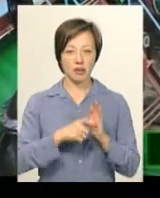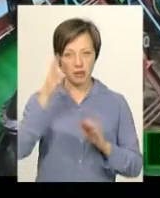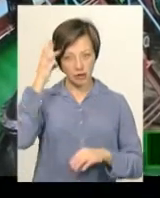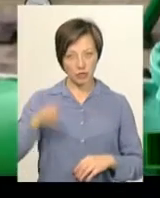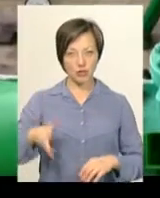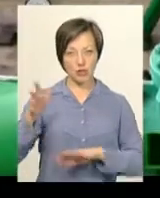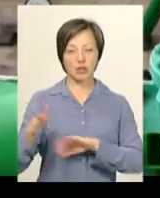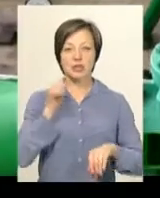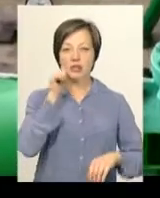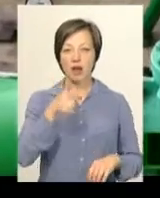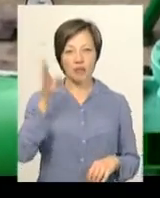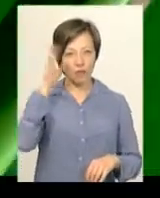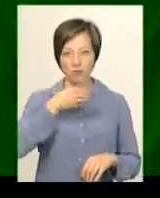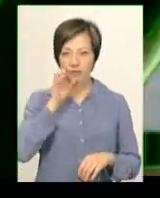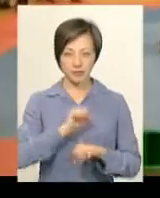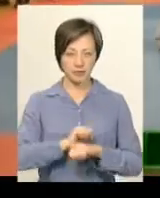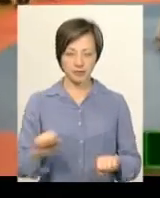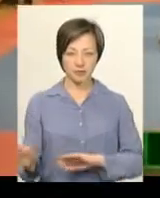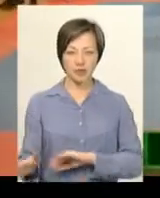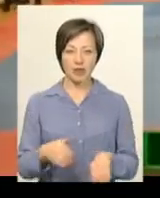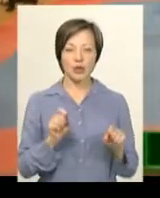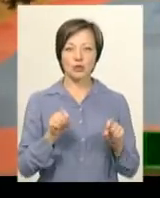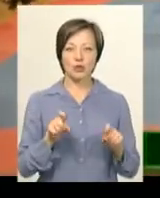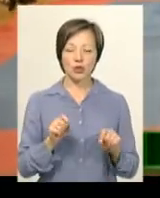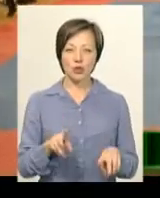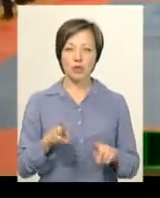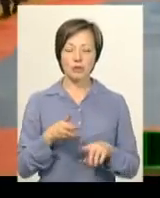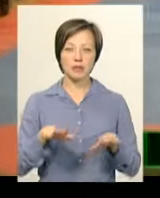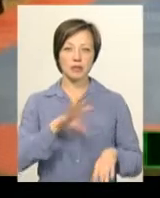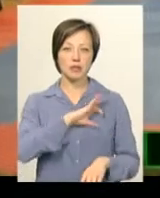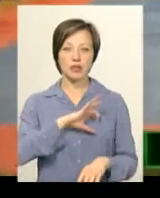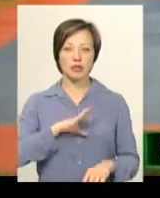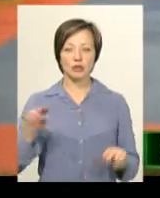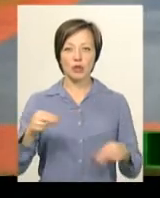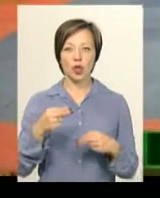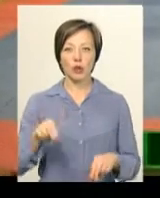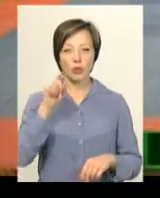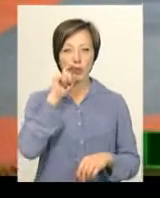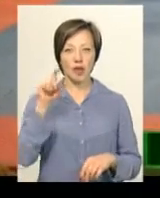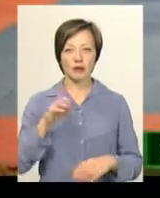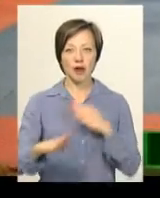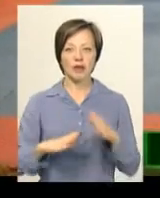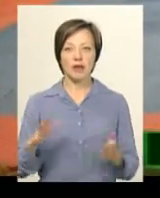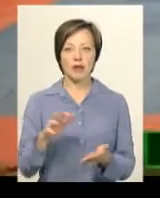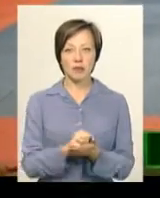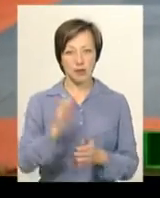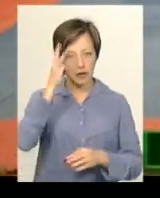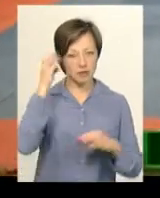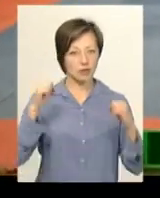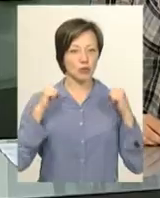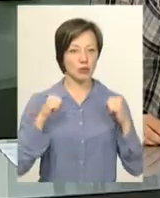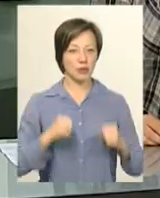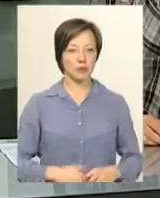Хмельницькому вода буде непридатною до вживання. Золотою і бронзою чемпіонату України з Кіюкушенка і карате вибороли хмельницькі спортсмени.